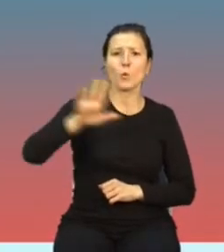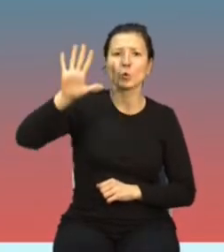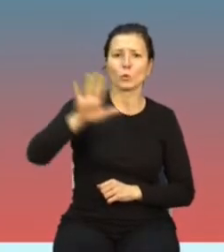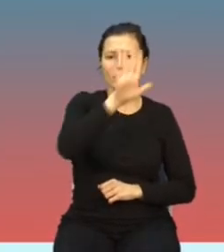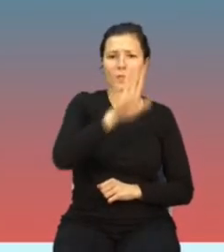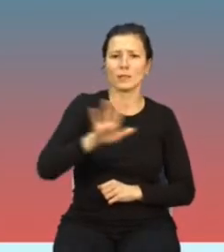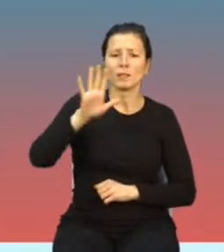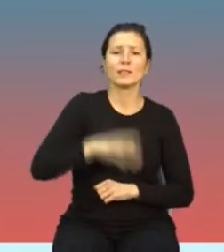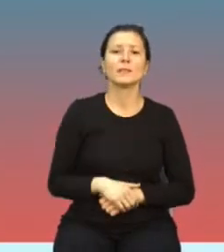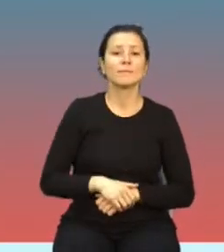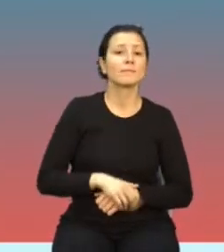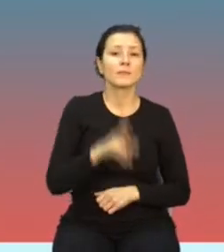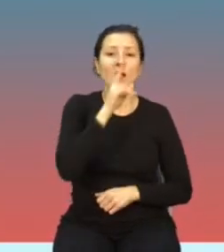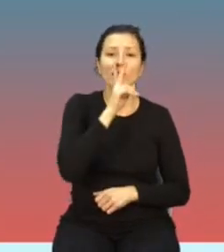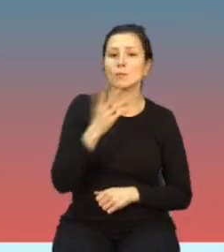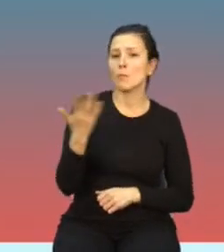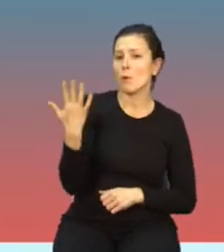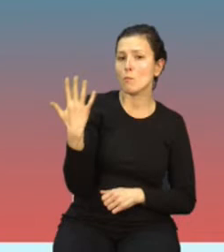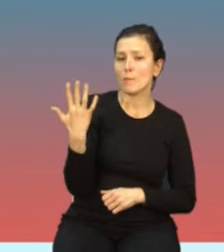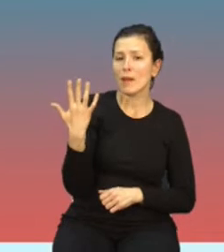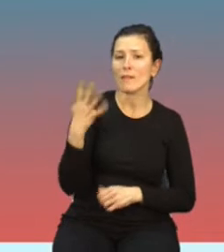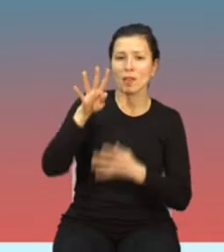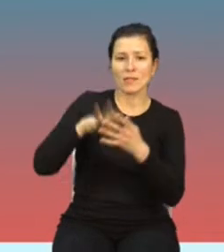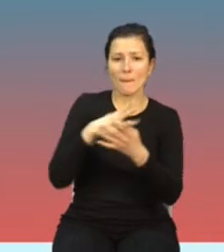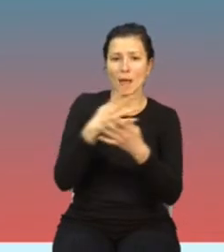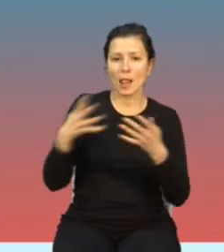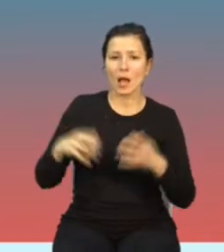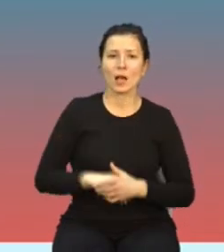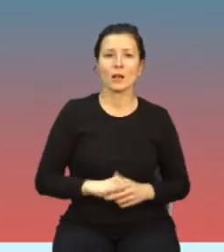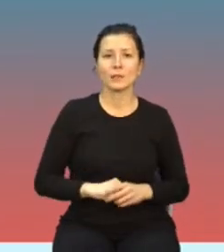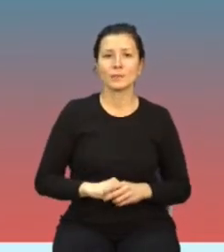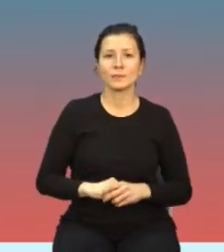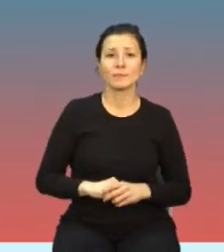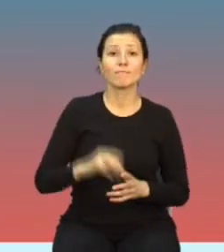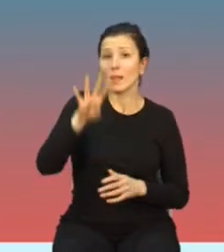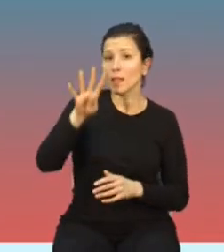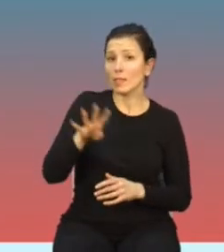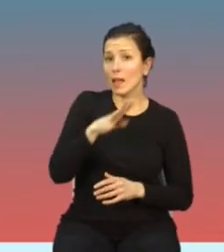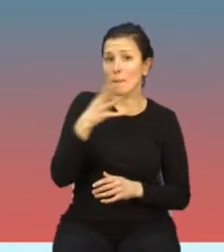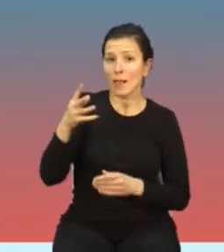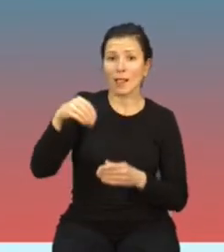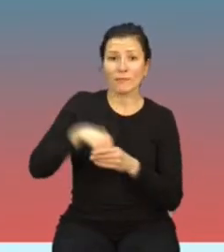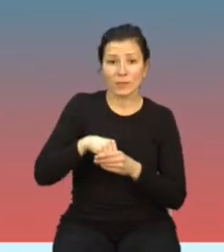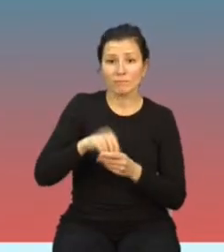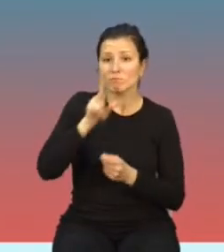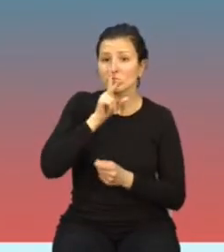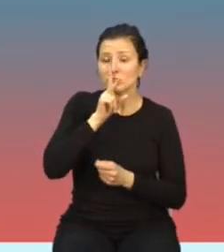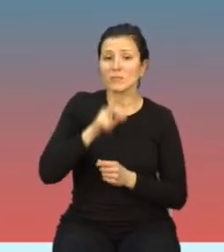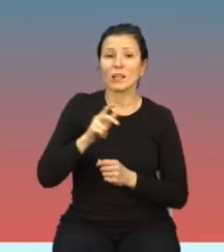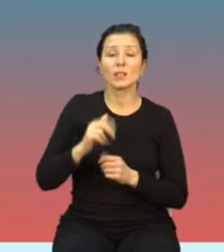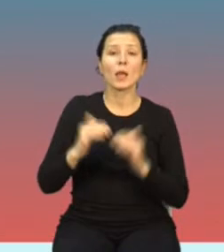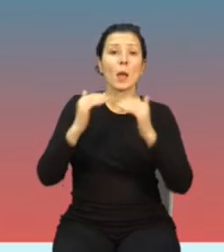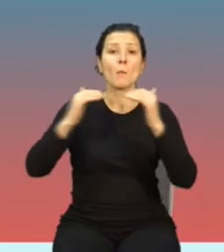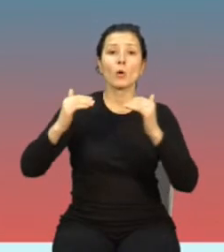po prawej stronie tabelę. W tej tabeli widzimy poziom